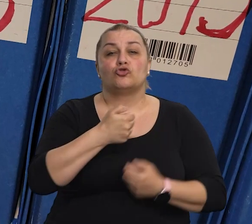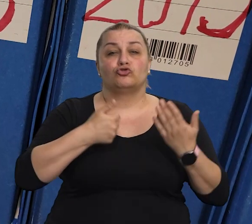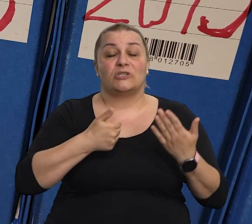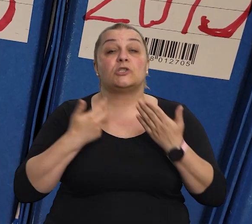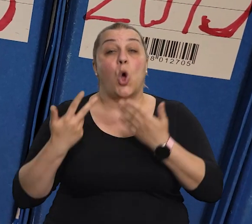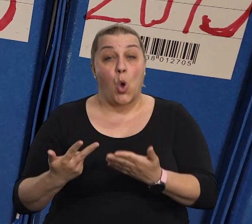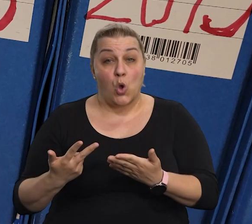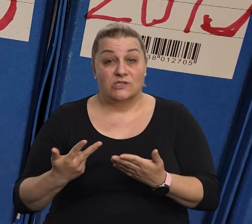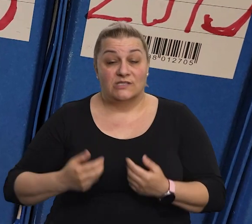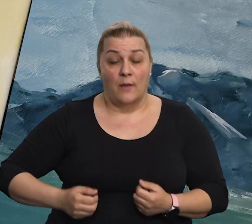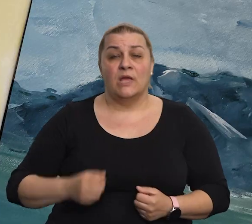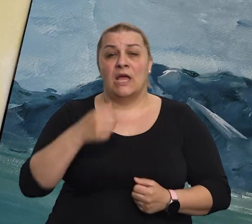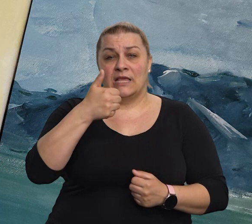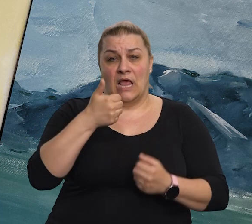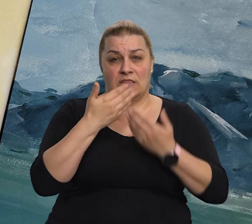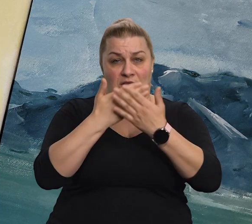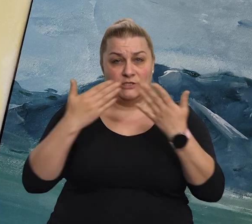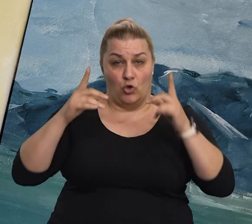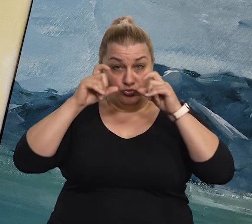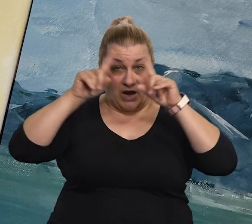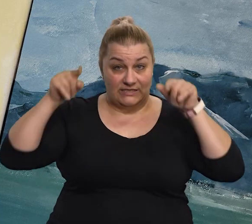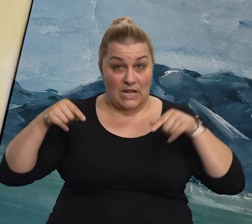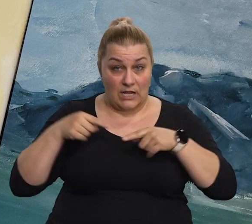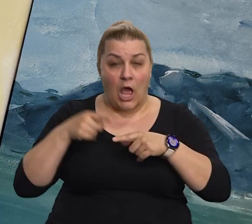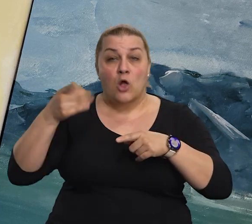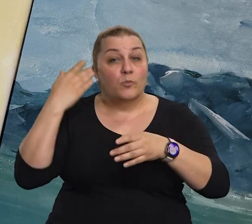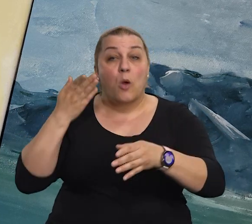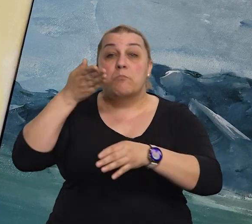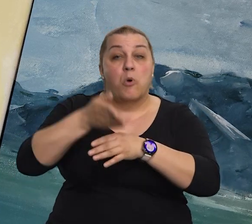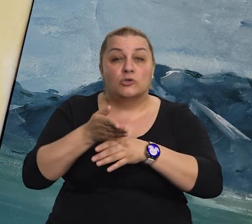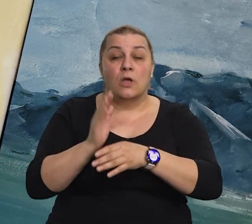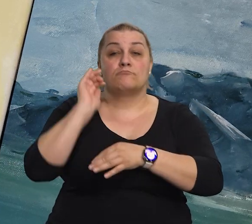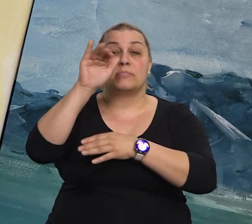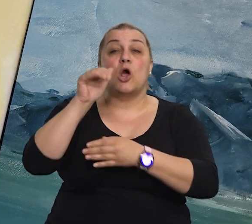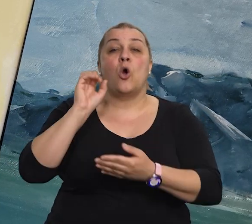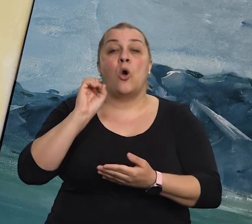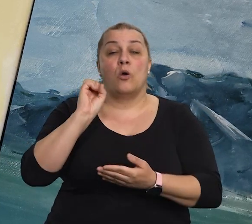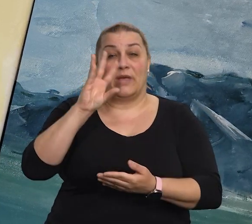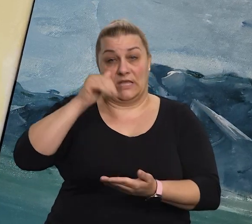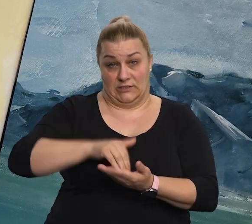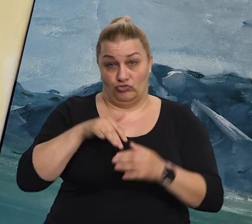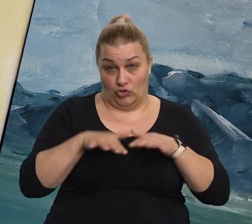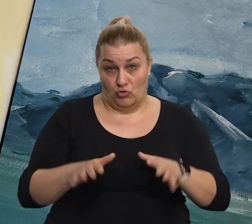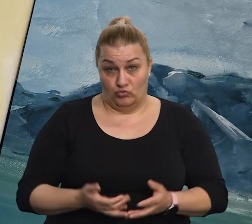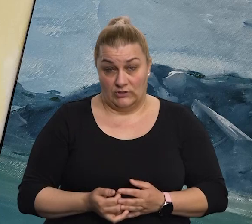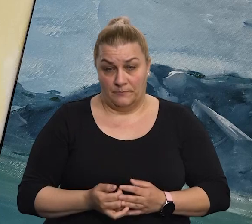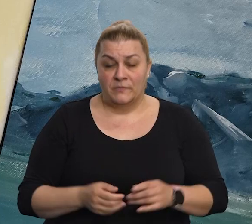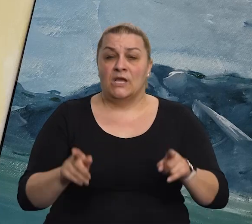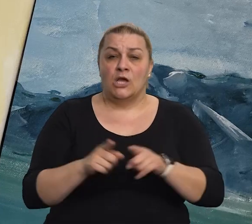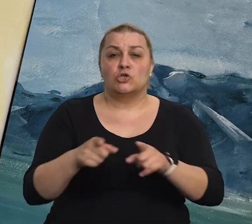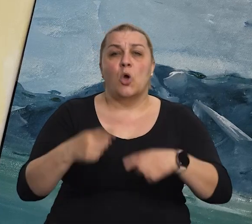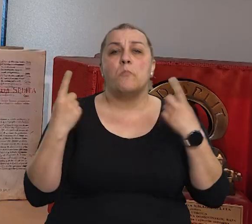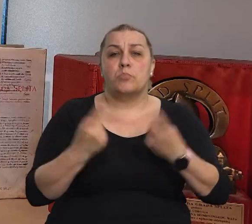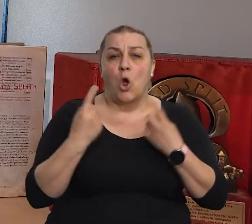i jednu izložbu slika, a koje je posjetlio gotovo preko 15 tisuća ljudi. Promovirane su među ostalom i